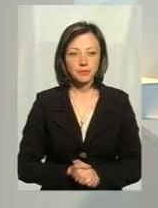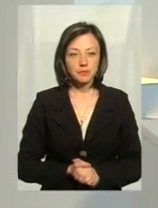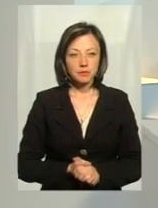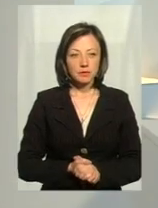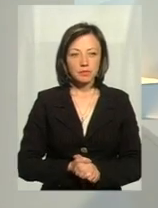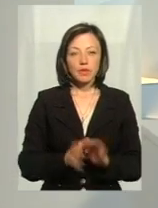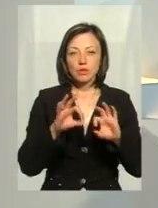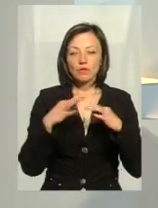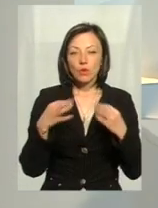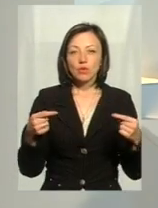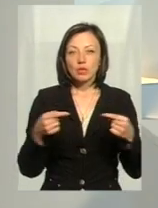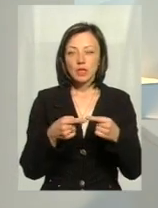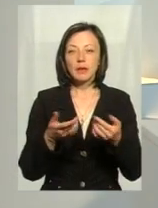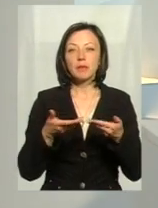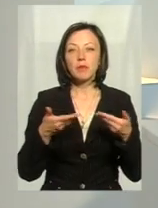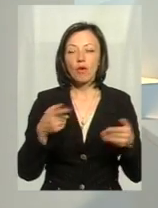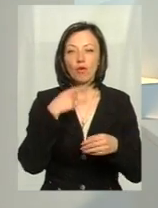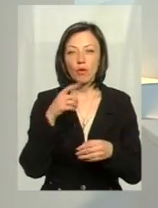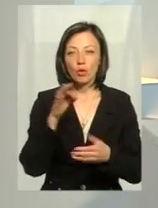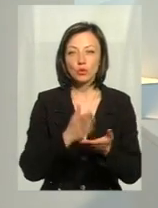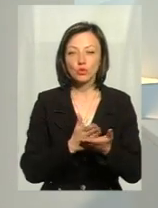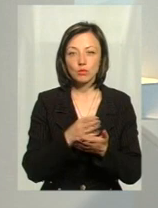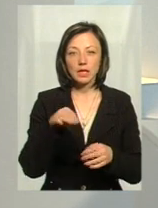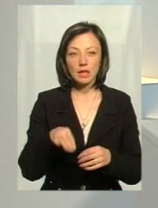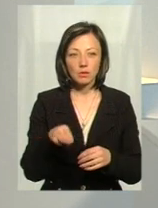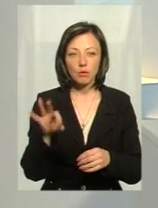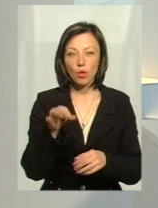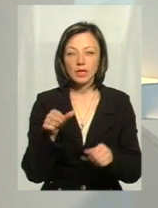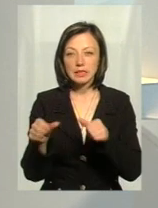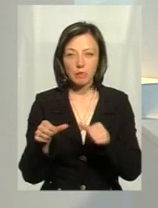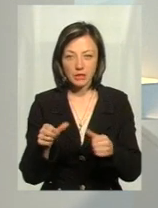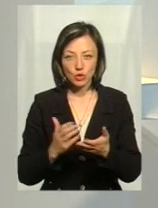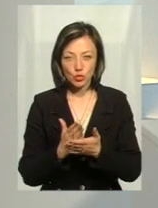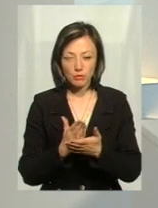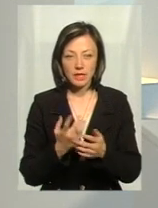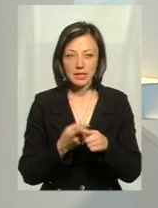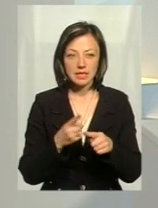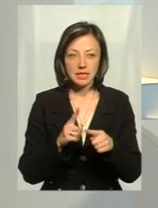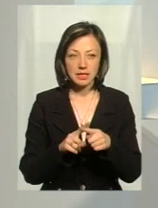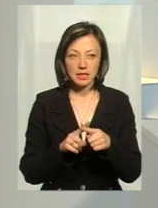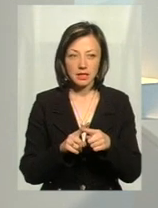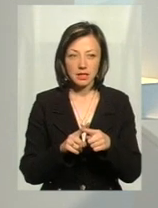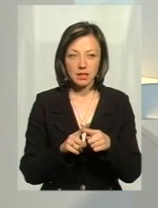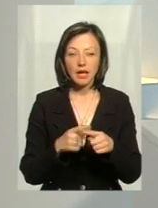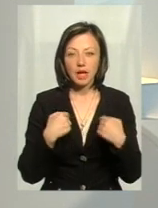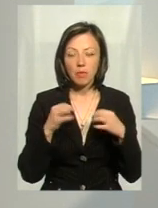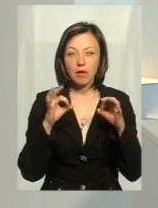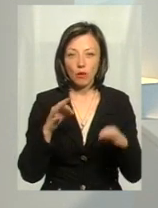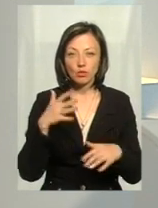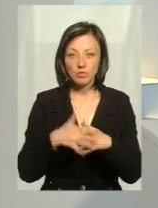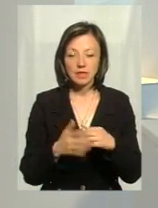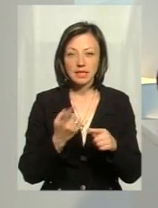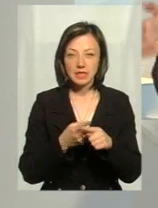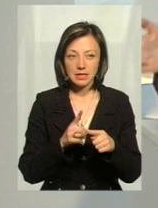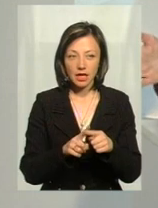уточню. Ми зараз говоримо про службу таксі. Ви говорили, пане Руслане, про диспетчерські служби. Це, чи правильно я розумію, це